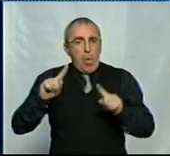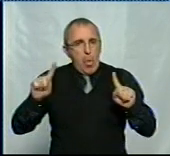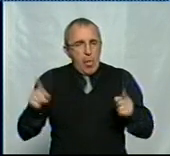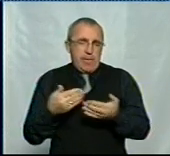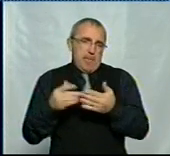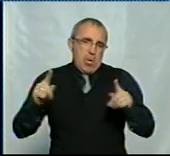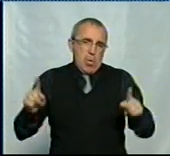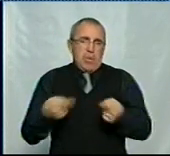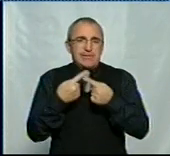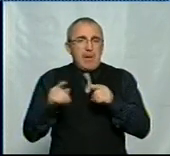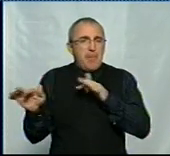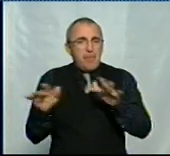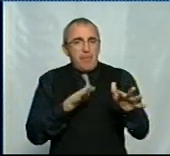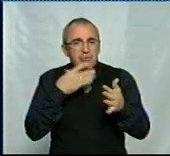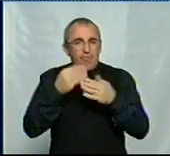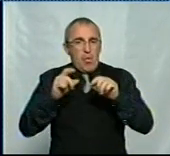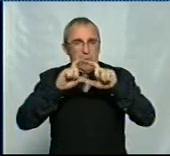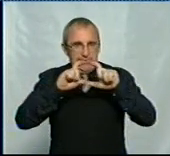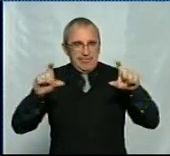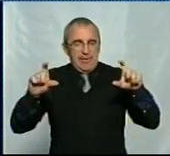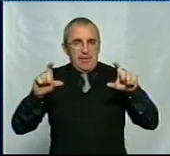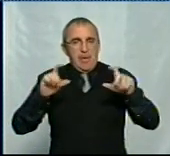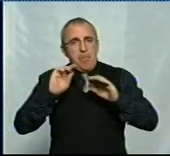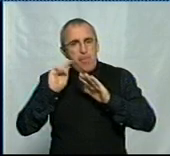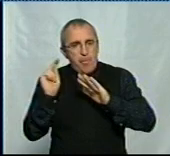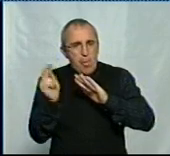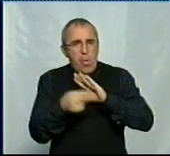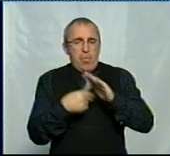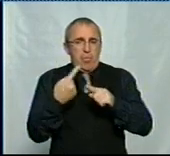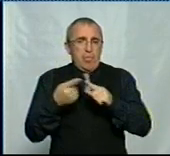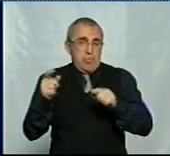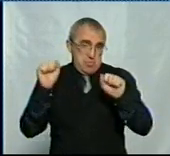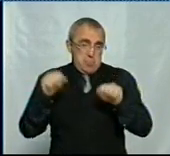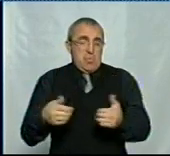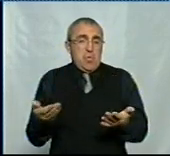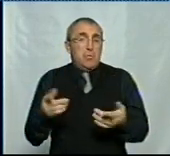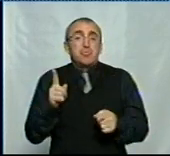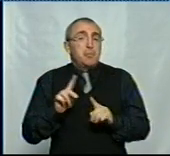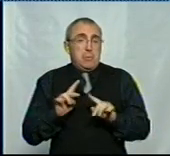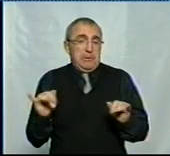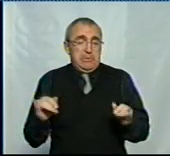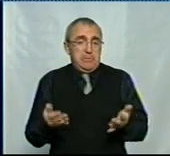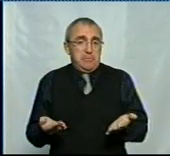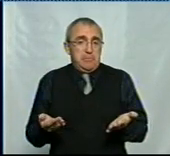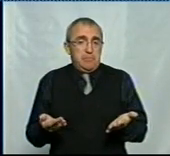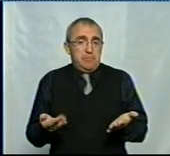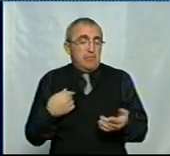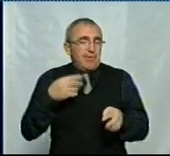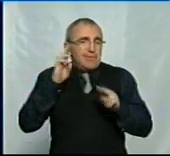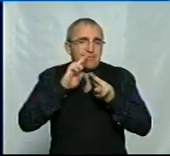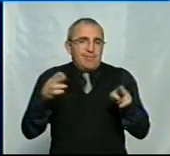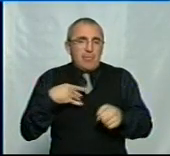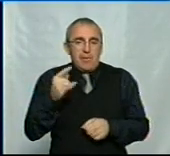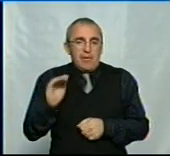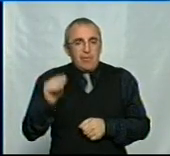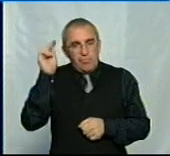цей процес в своєму закладі, пропагувати цей процес, вони ж змозі. Чому ні? Я не знаю, в мене